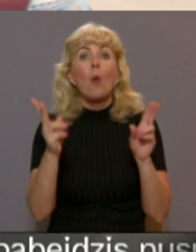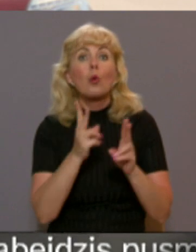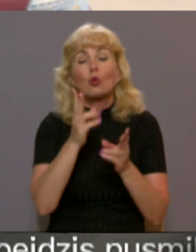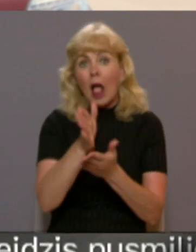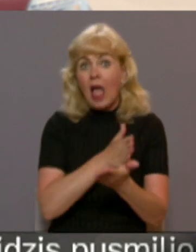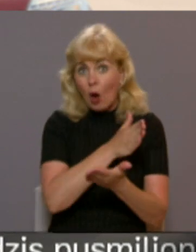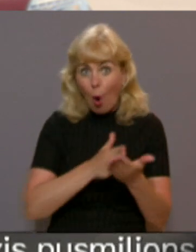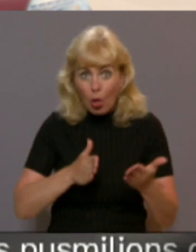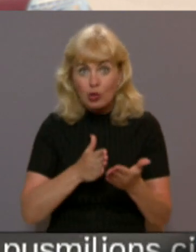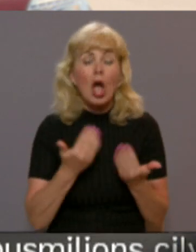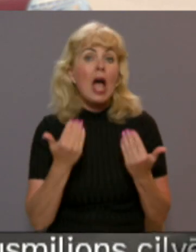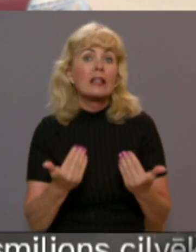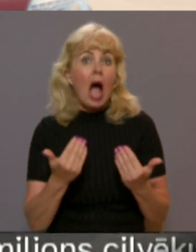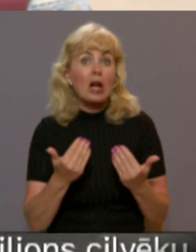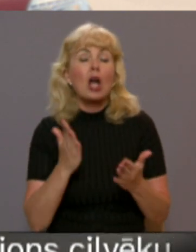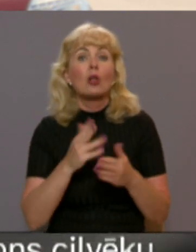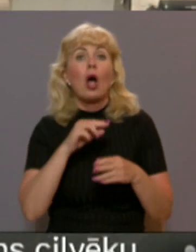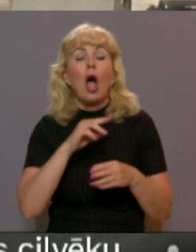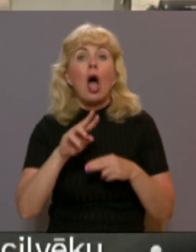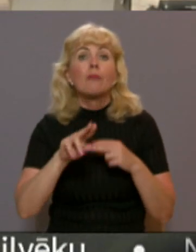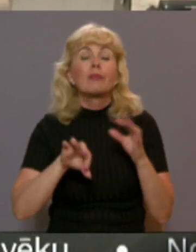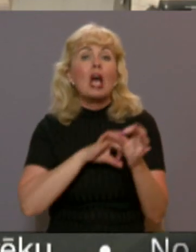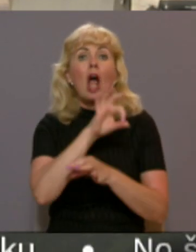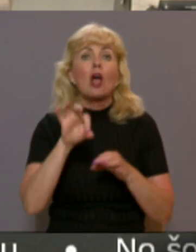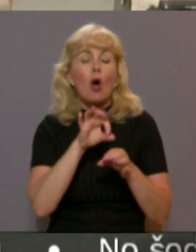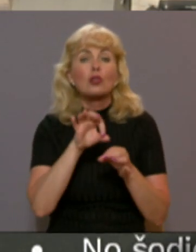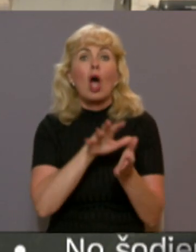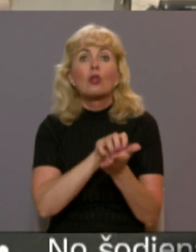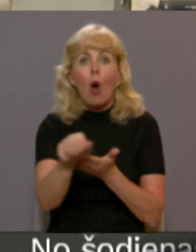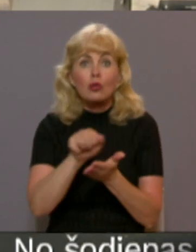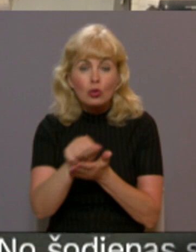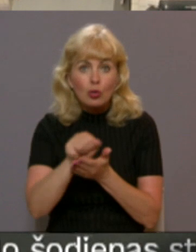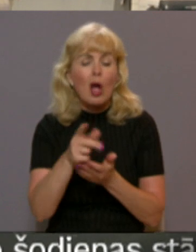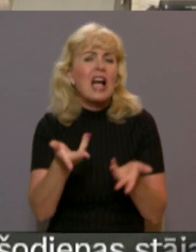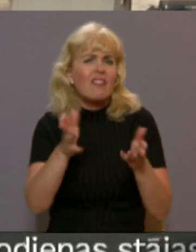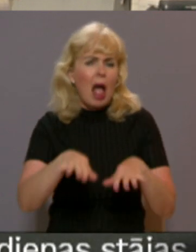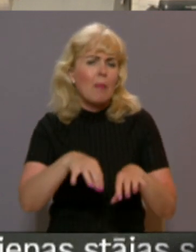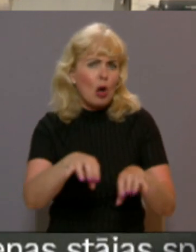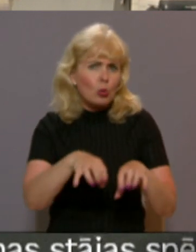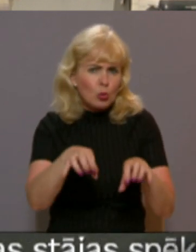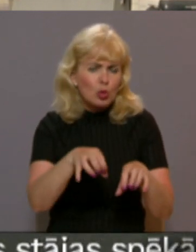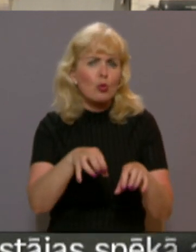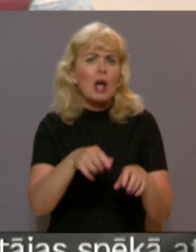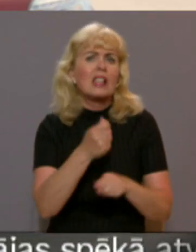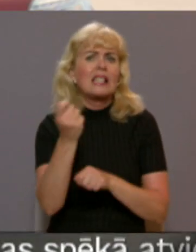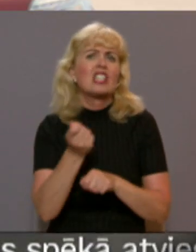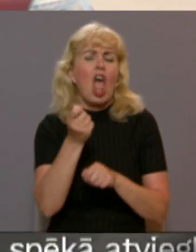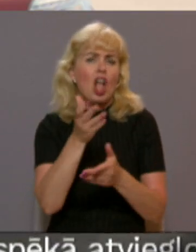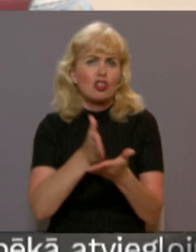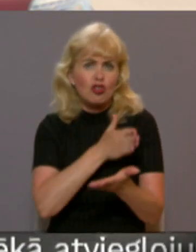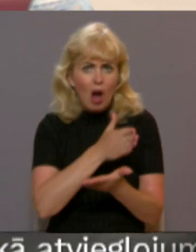Pašlaik notiek konstrukcija demontāžas un gruzdošo vietu dzēšanas darbi. Ar ugunsgrēku izcelšanās iemesliem